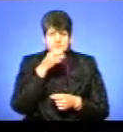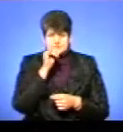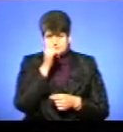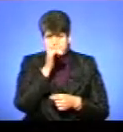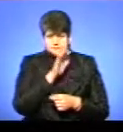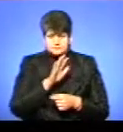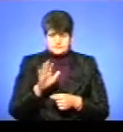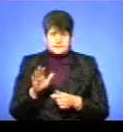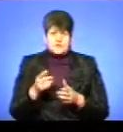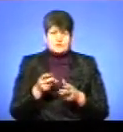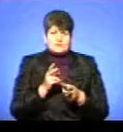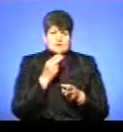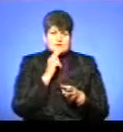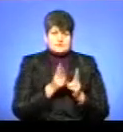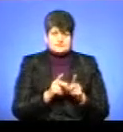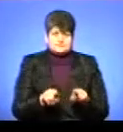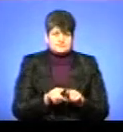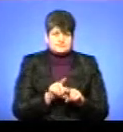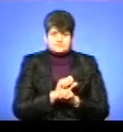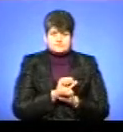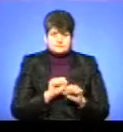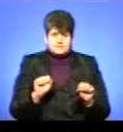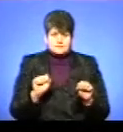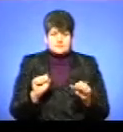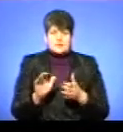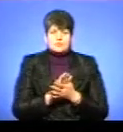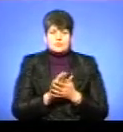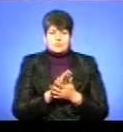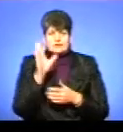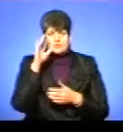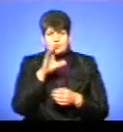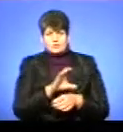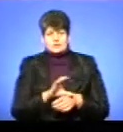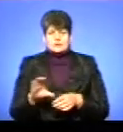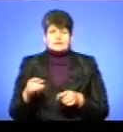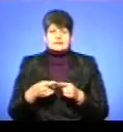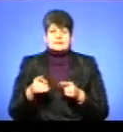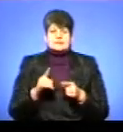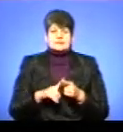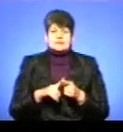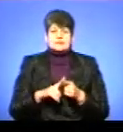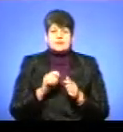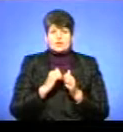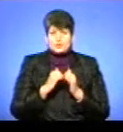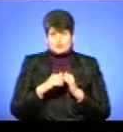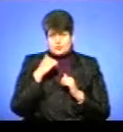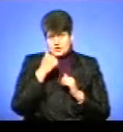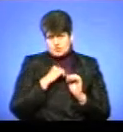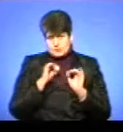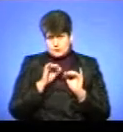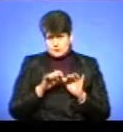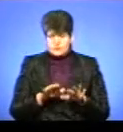питних цілях або для приготування їжі. Примивання водопровідних мереж – це щорічна процедура.